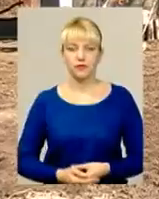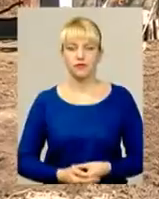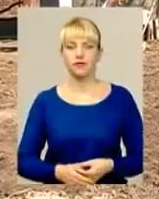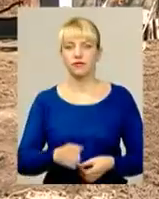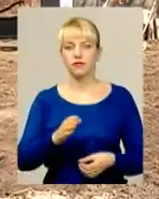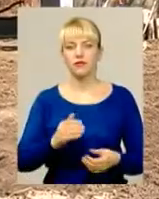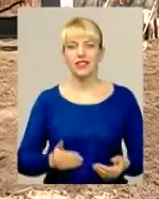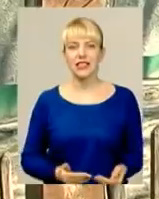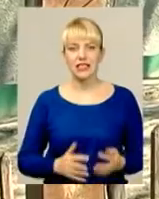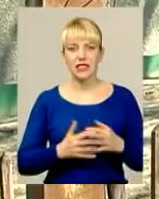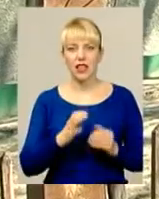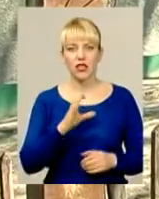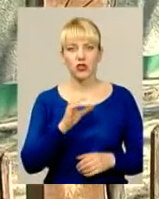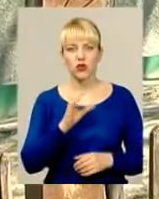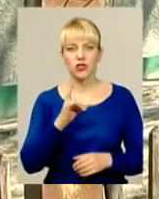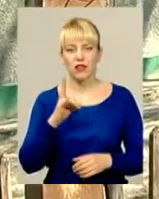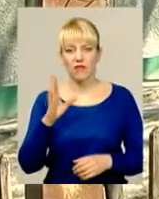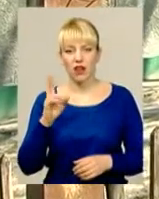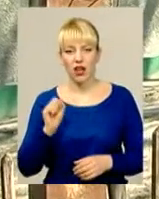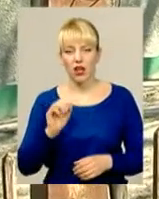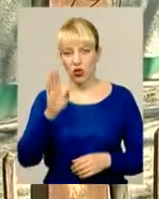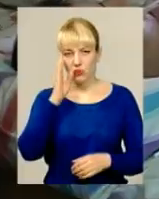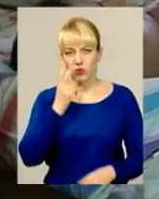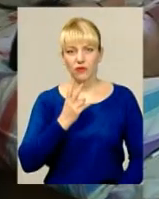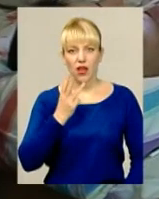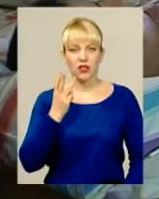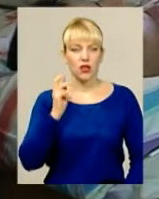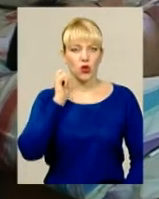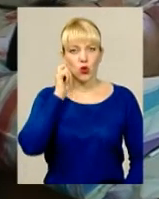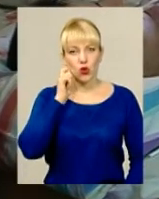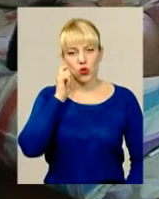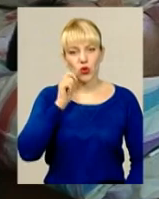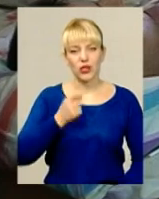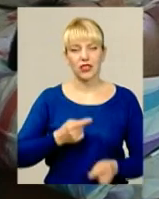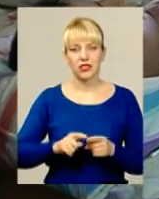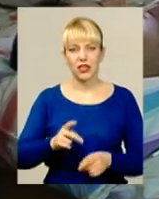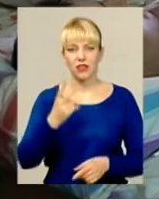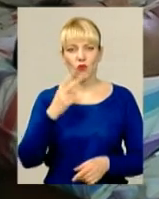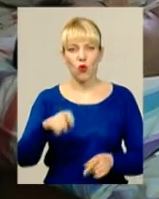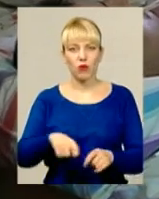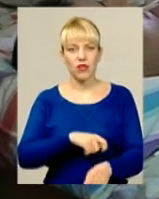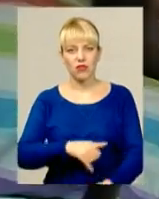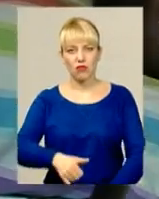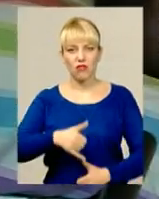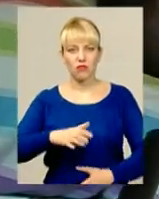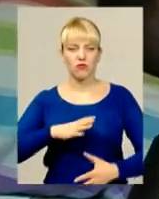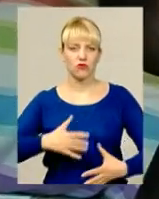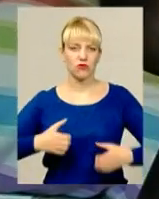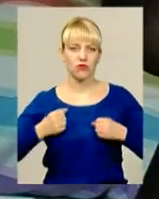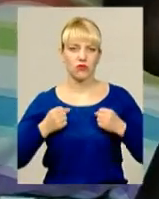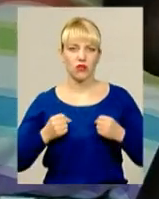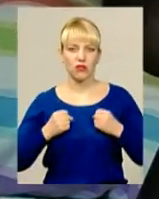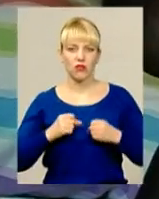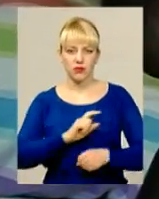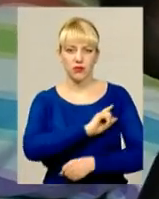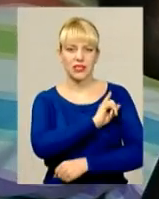Жителю села Соснівка Миколі Патараці всього 23. Ще три роки тому цей майже двометровий юнак був здоровим, сильним та спритним.